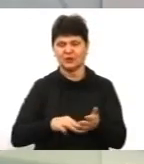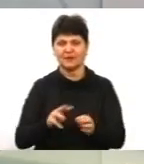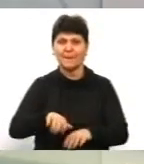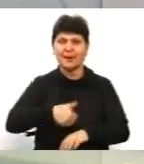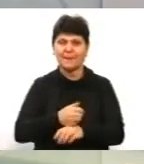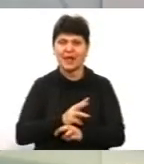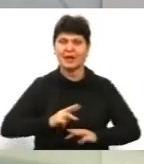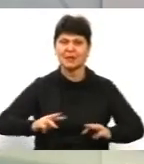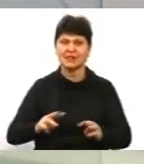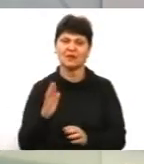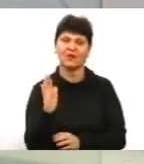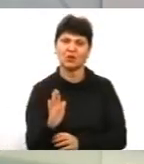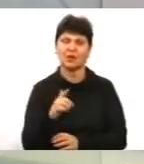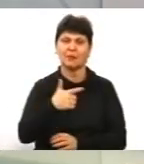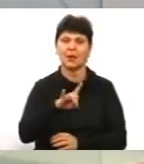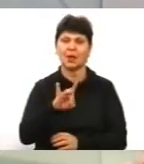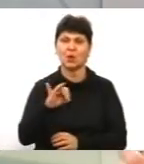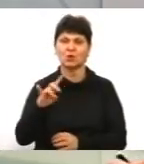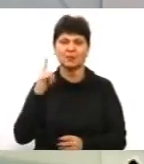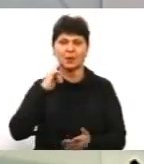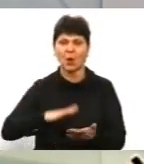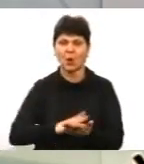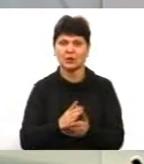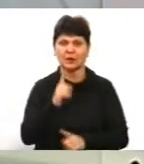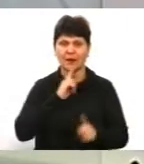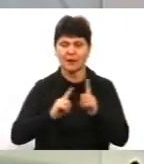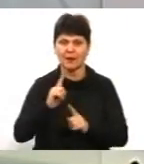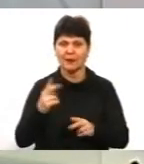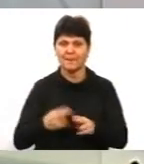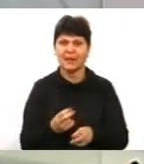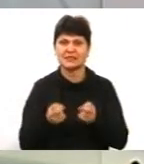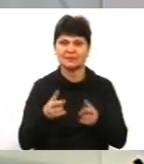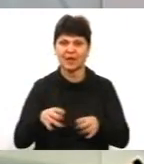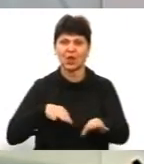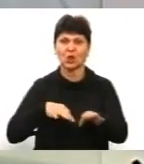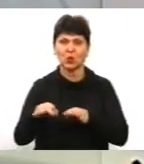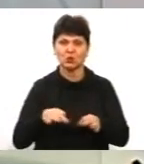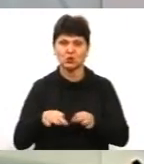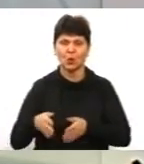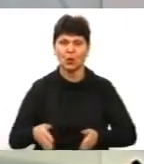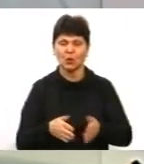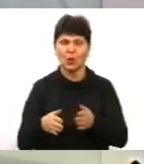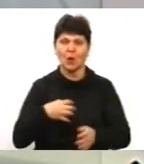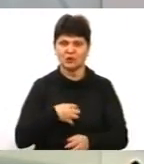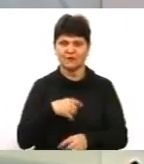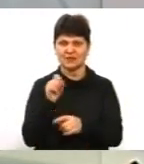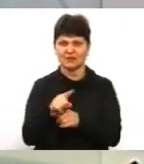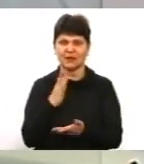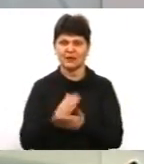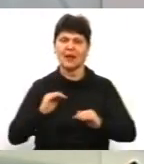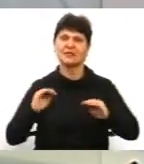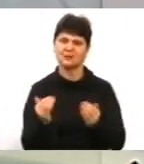Володимир Гройсман під час Координаційної ради з безпеки дорожнього руху наголосив, що основним завданням є зменшити